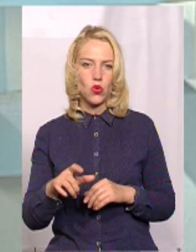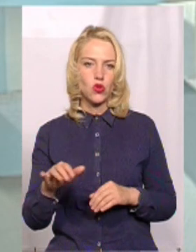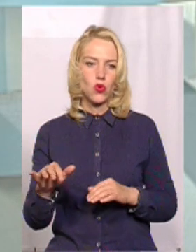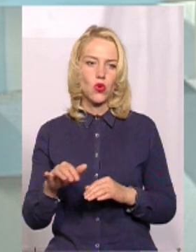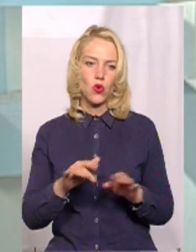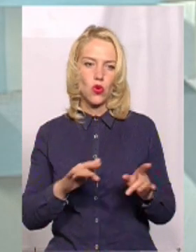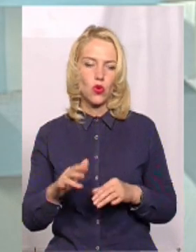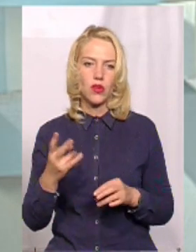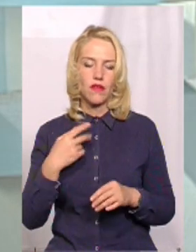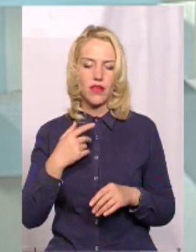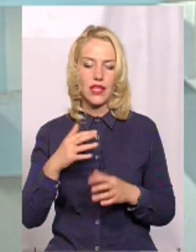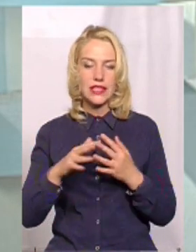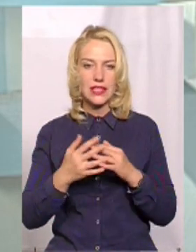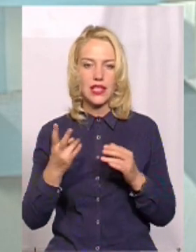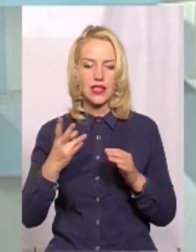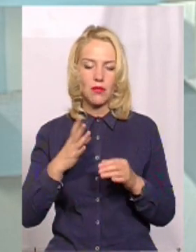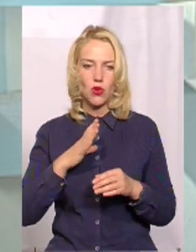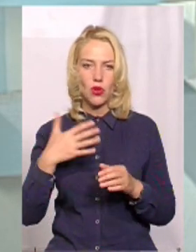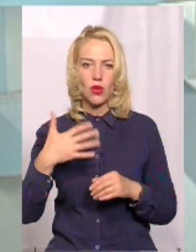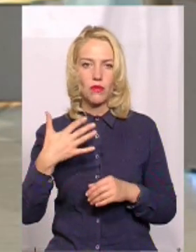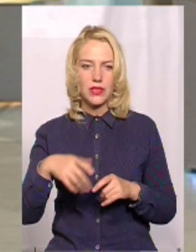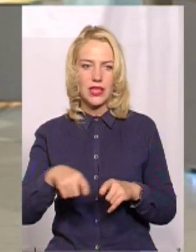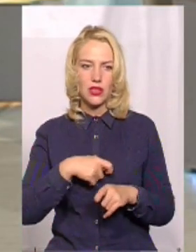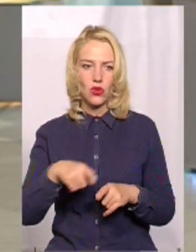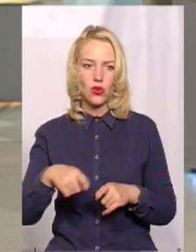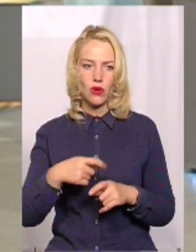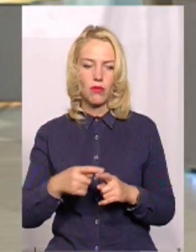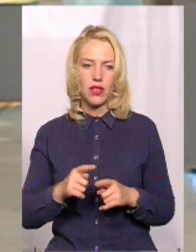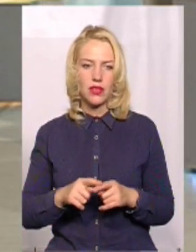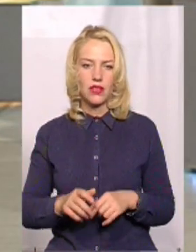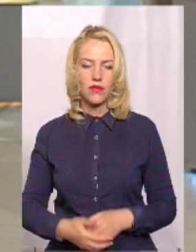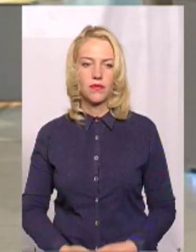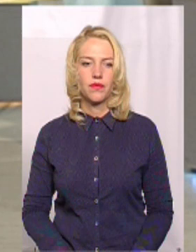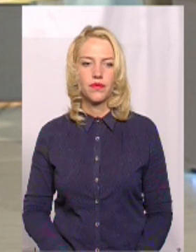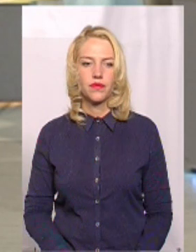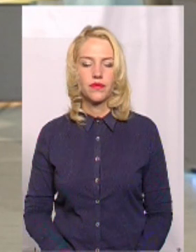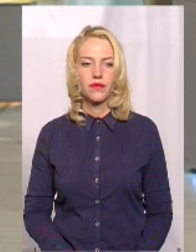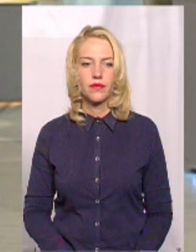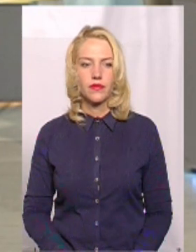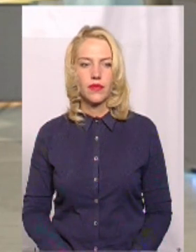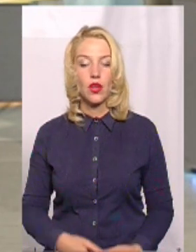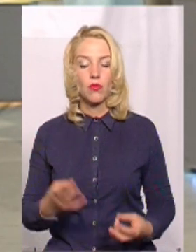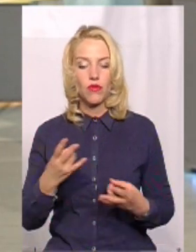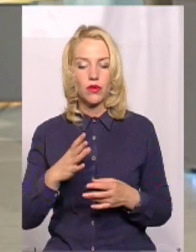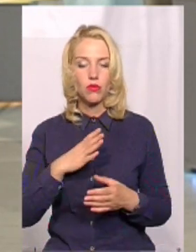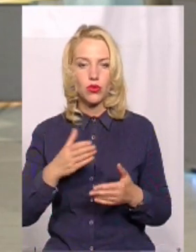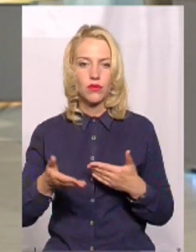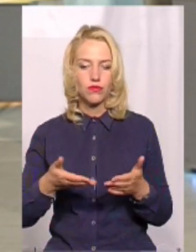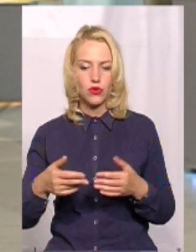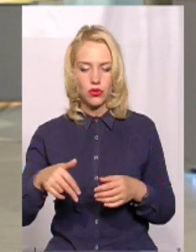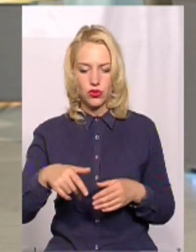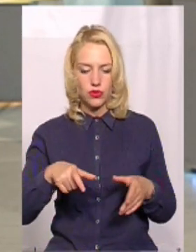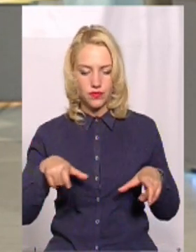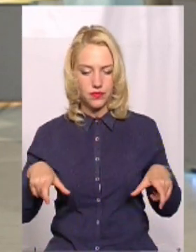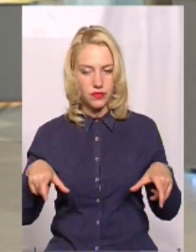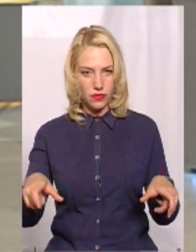в населеному пункті 50 кілометрів. Але з кокуса все одно збільшуєте, хороша дорога. А тротуари мають облаштовуватися? На сьогоднішній